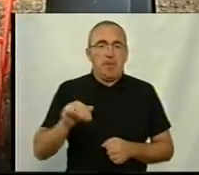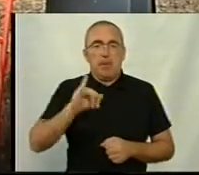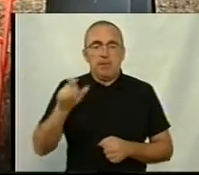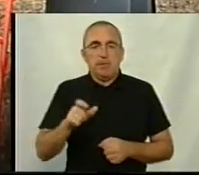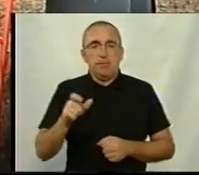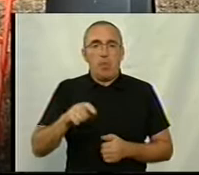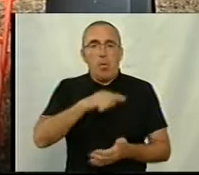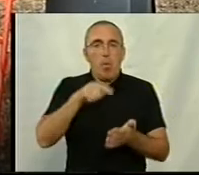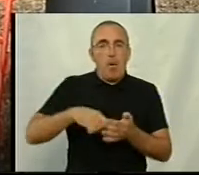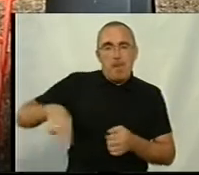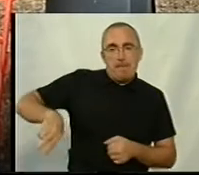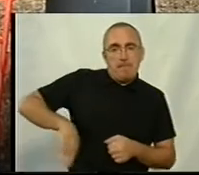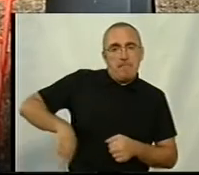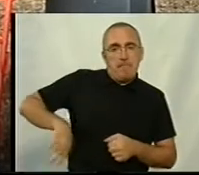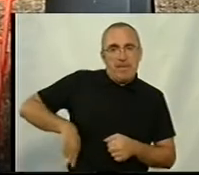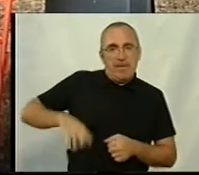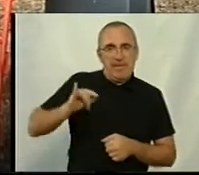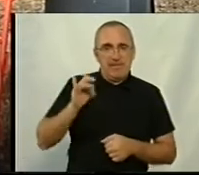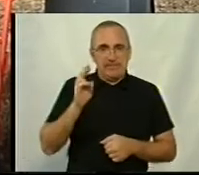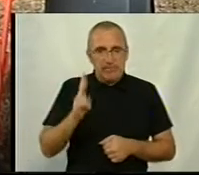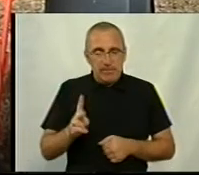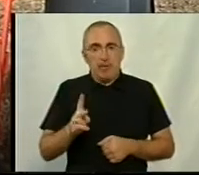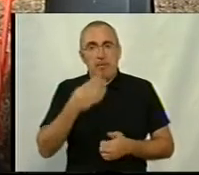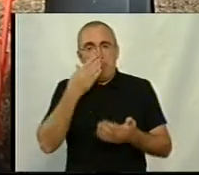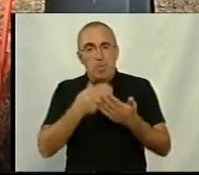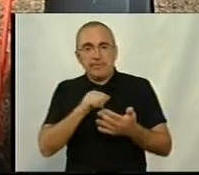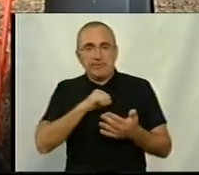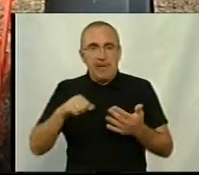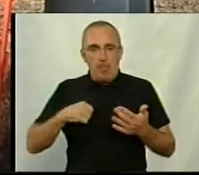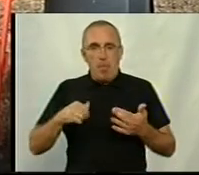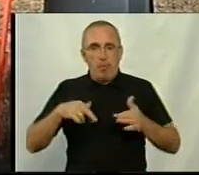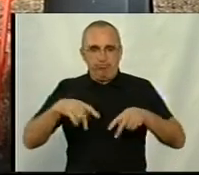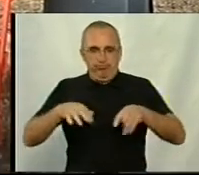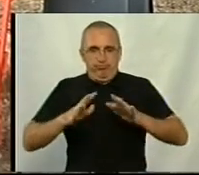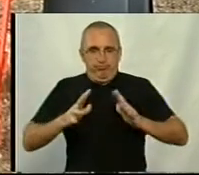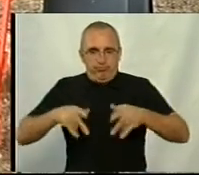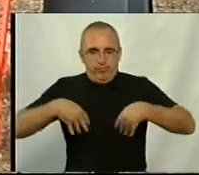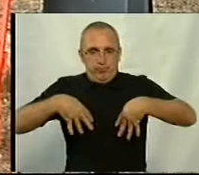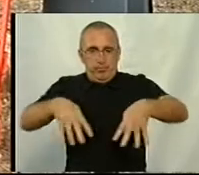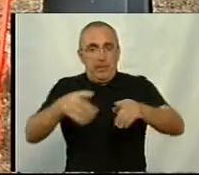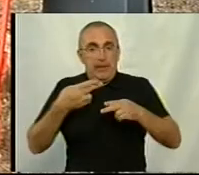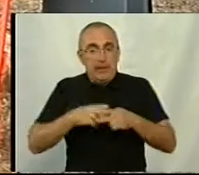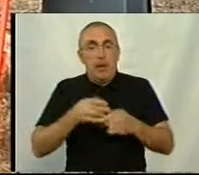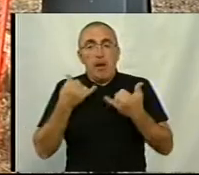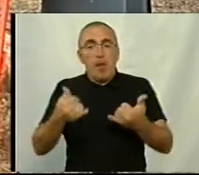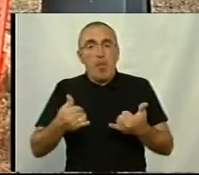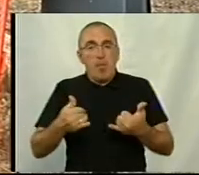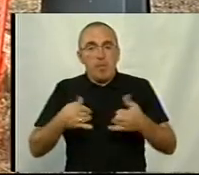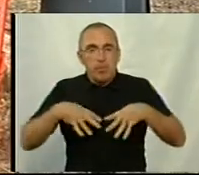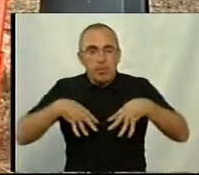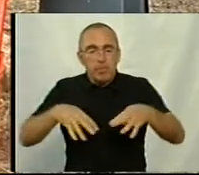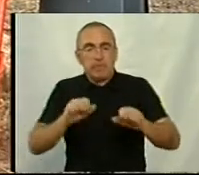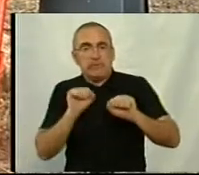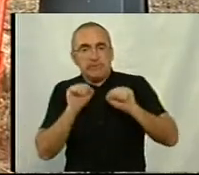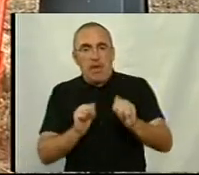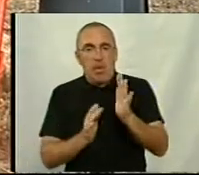Приїхали сюди з міста Мінськ. Показуємо сьогодні самохідний оприскувач. Така техніка використовується на полях для внесення засобів